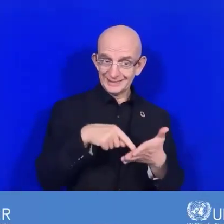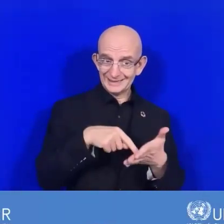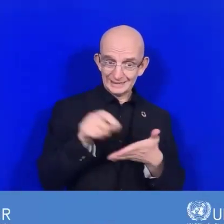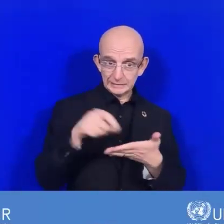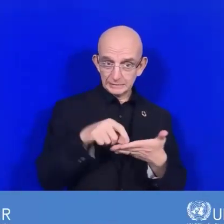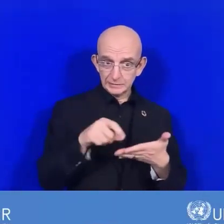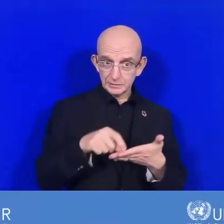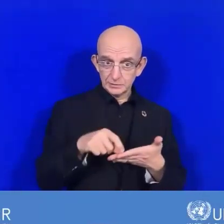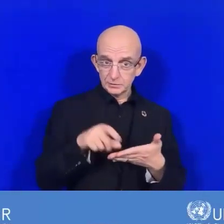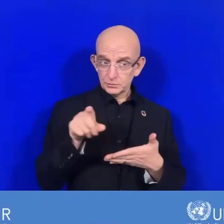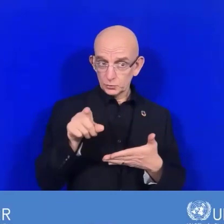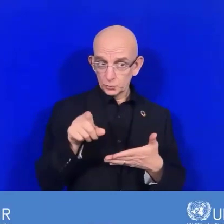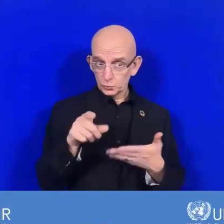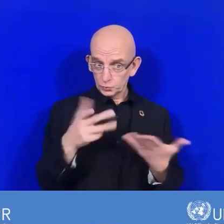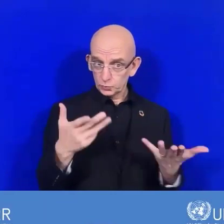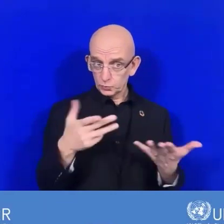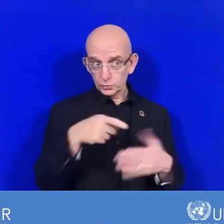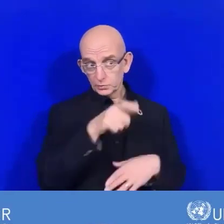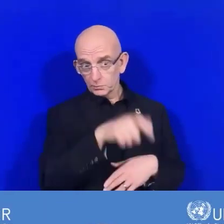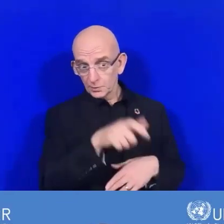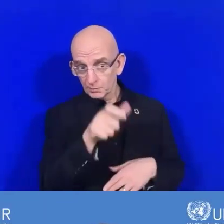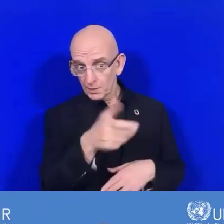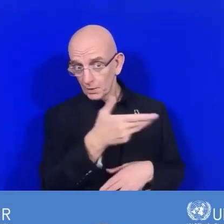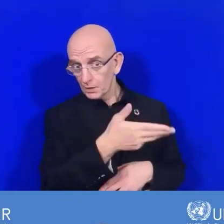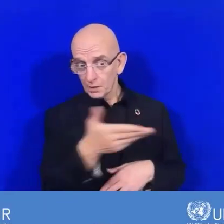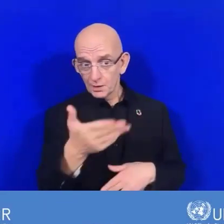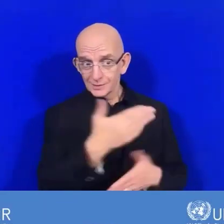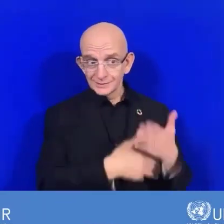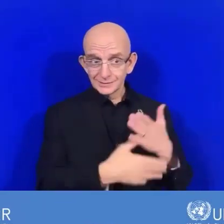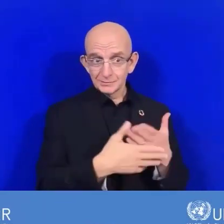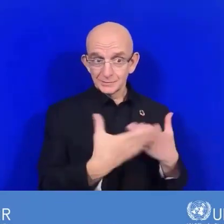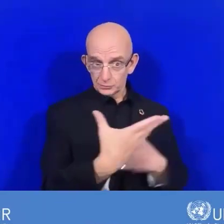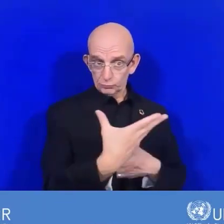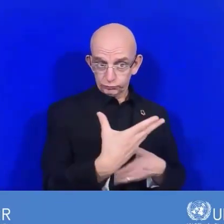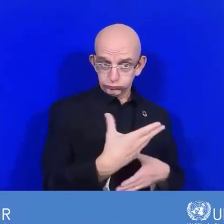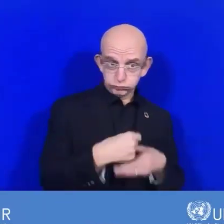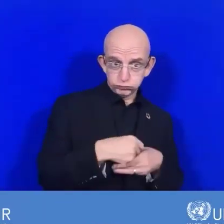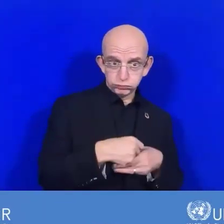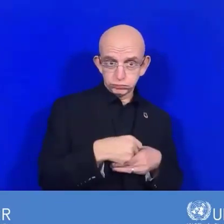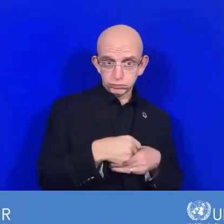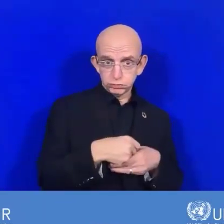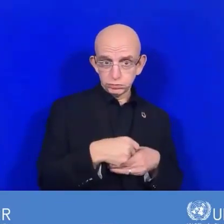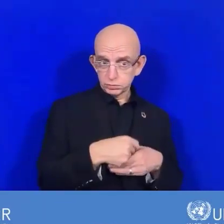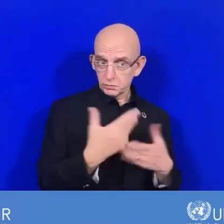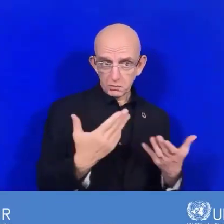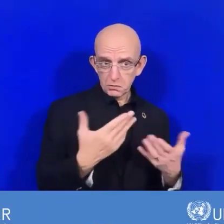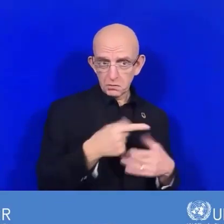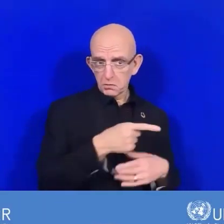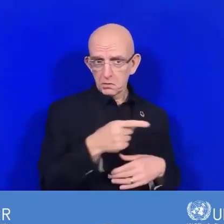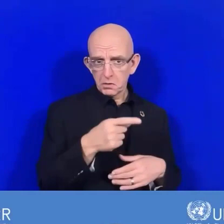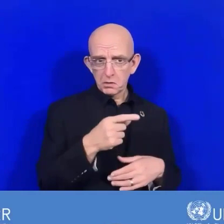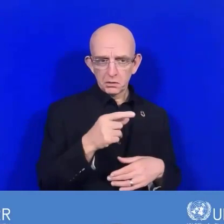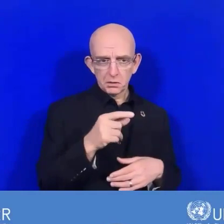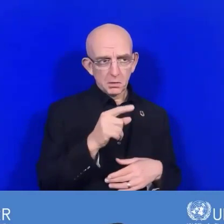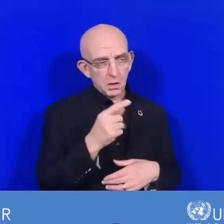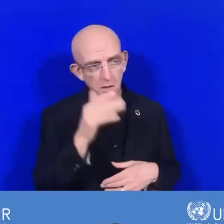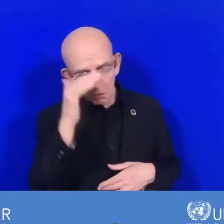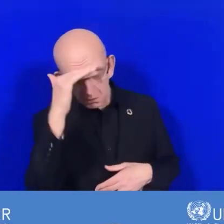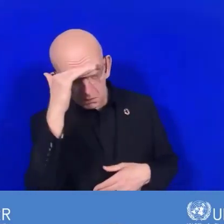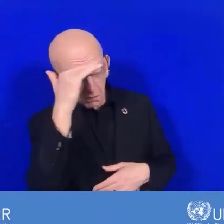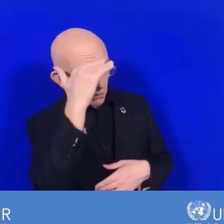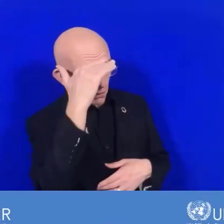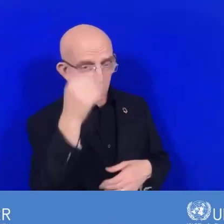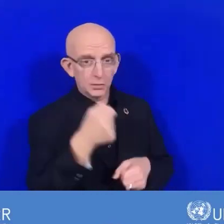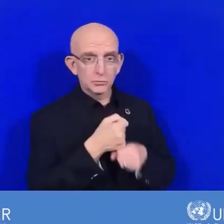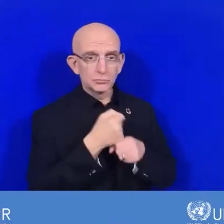quel est le niveau d'implication des personnes en situation de handicap? Est-ce qu'elles étaient nombreuses? Est-ce qu'il y avait des